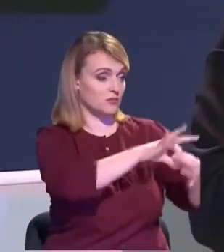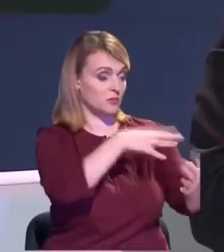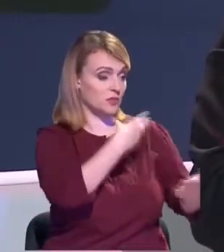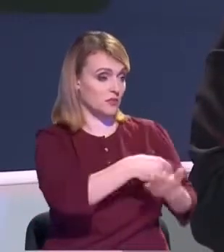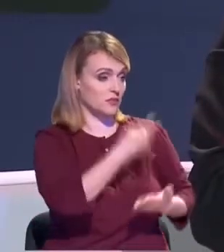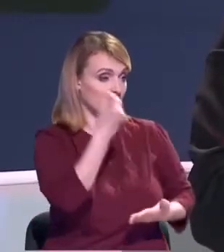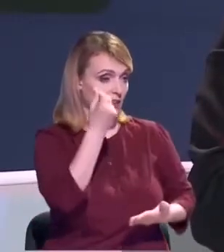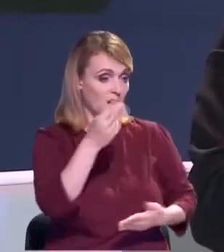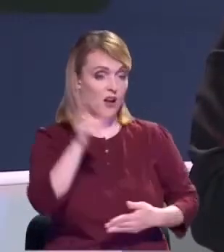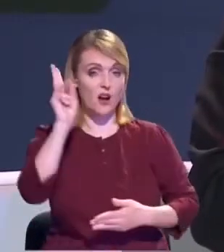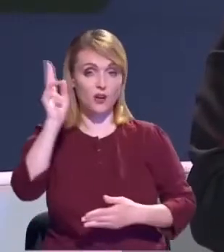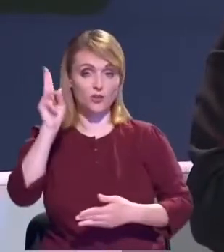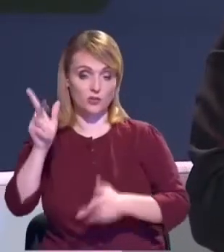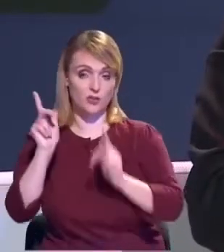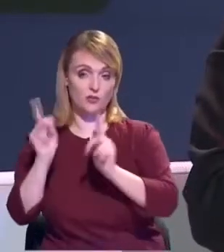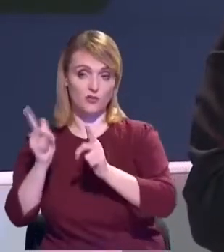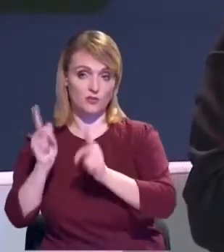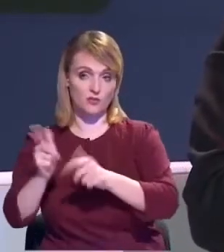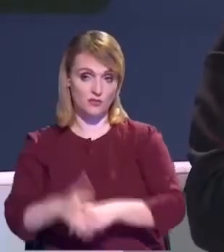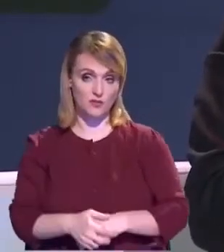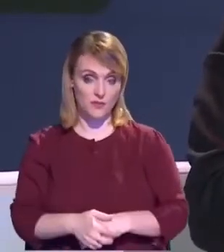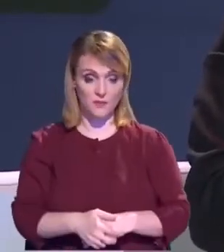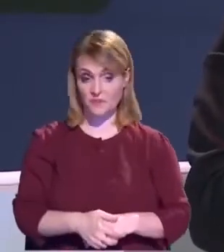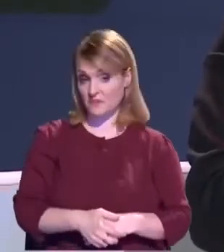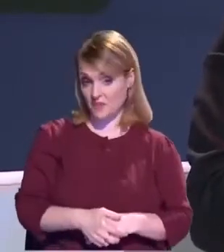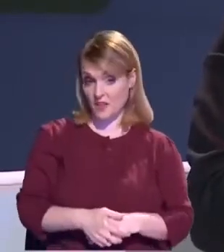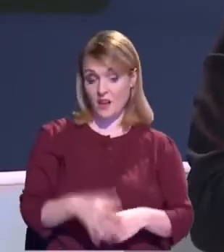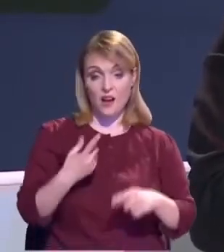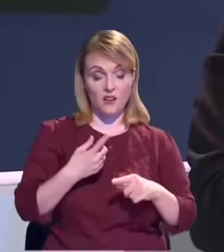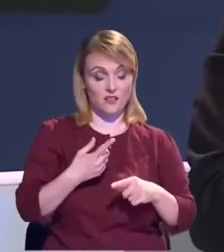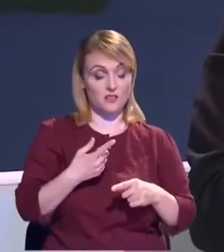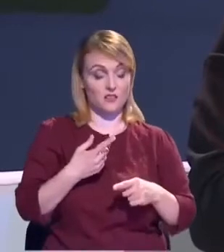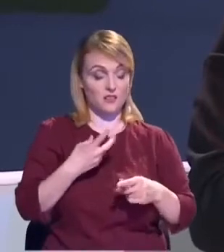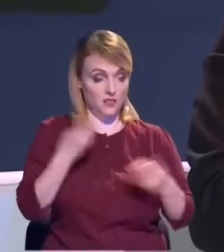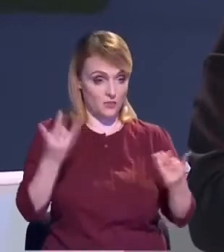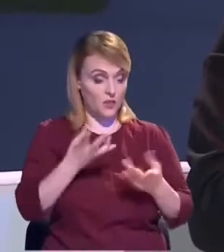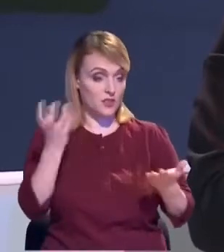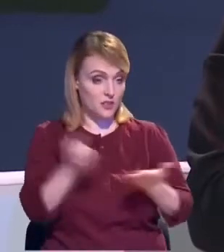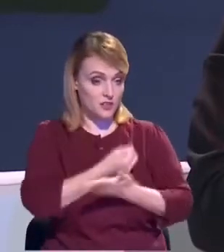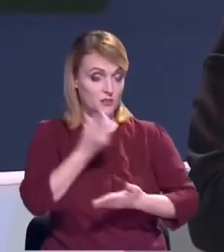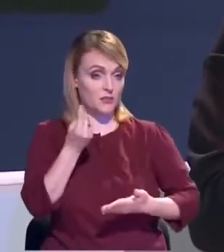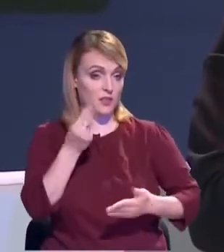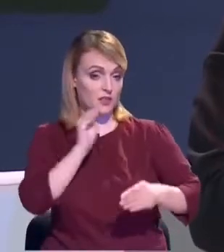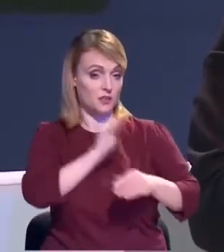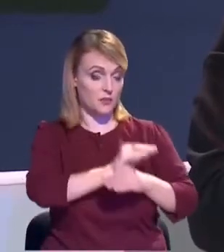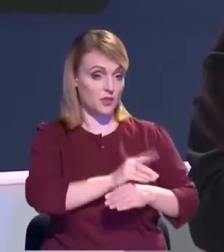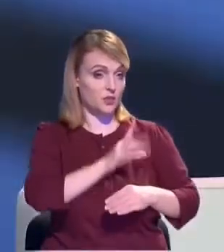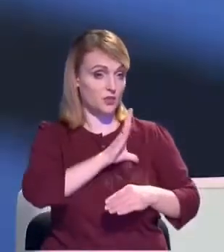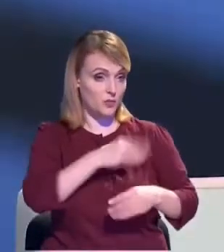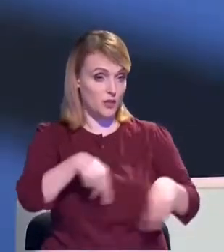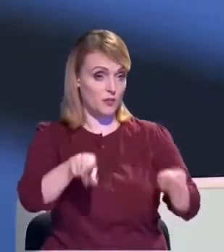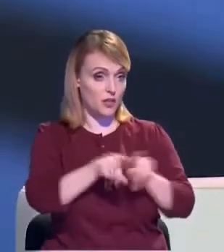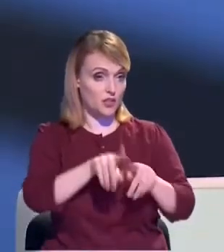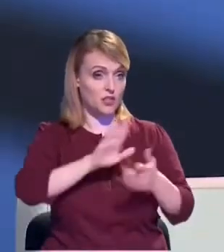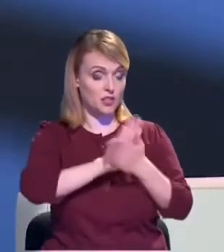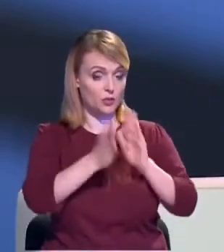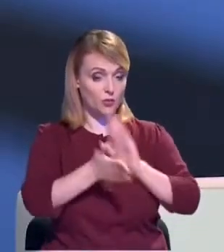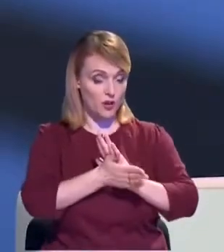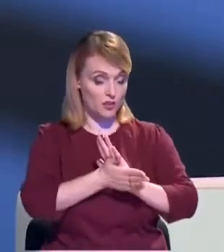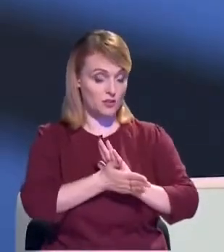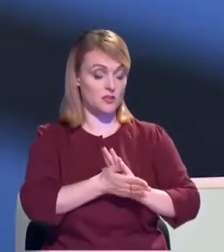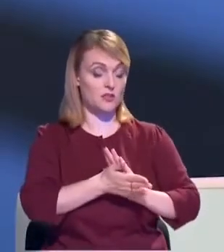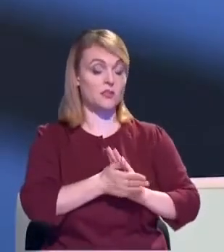Mai mult decât atât, cred că opțiunile tehnici trebuiau să fie identificate astfel încât să nu mai există situații similare.